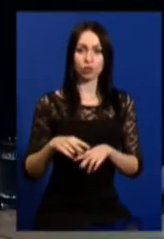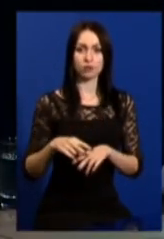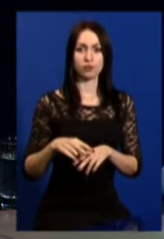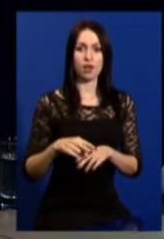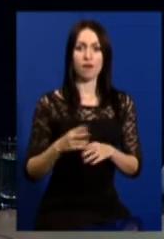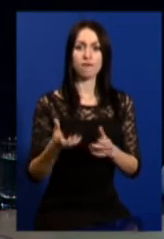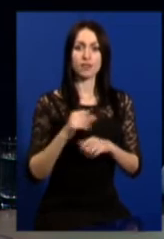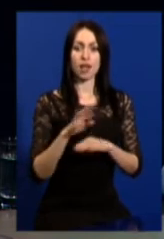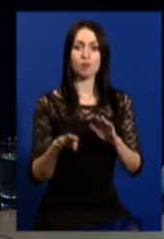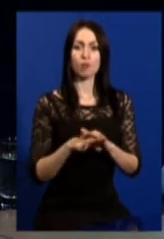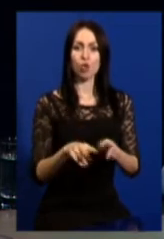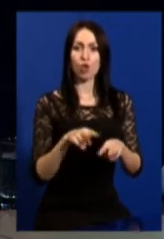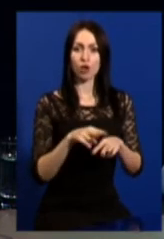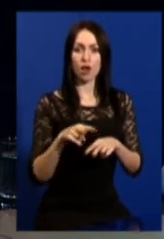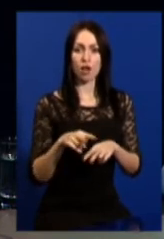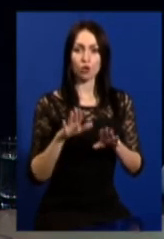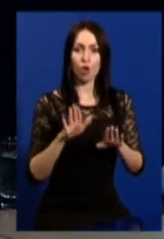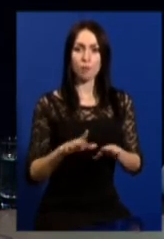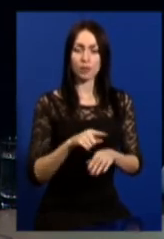взяти під охорону об'єкти